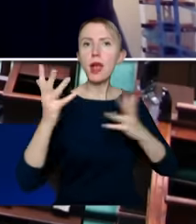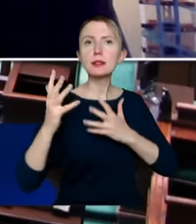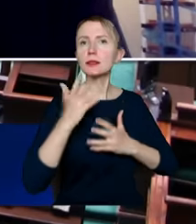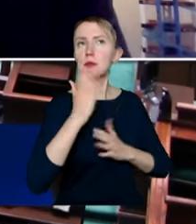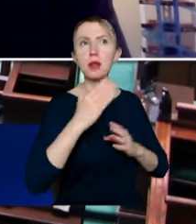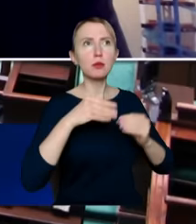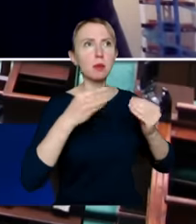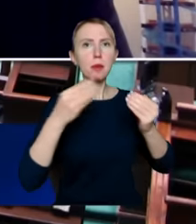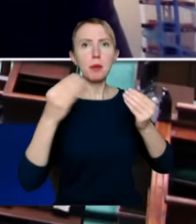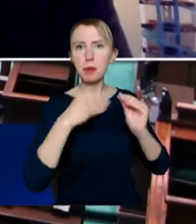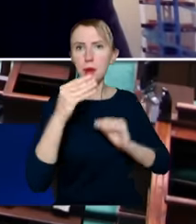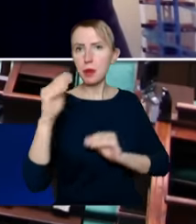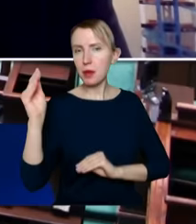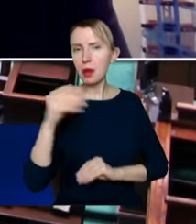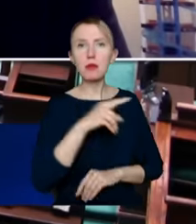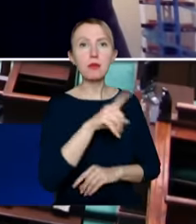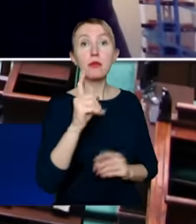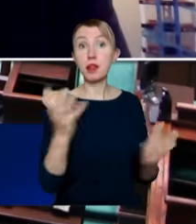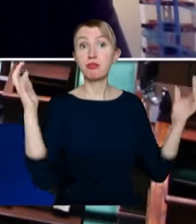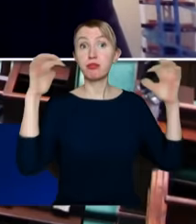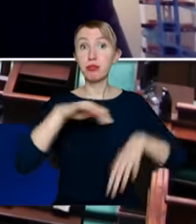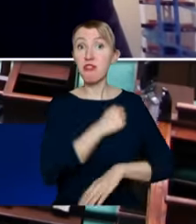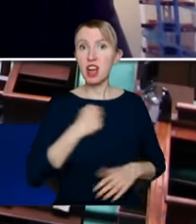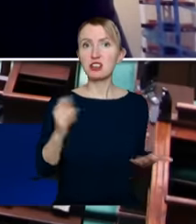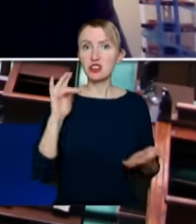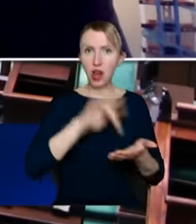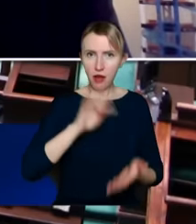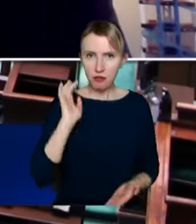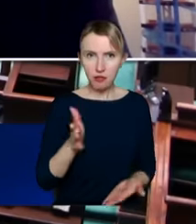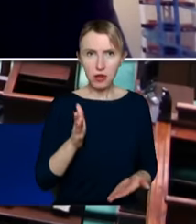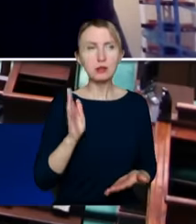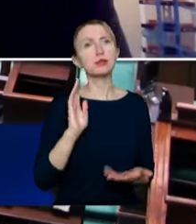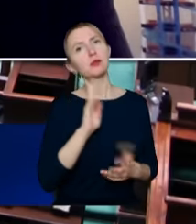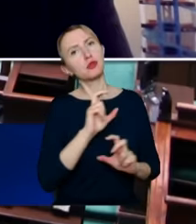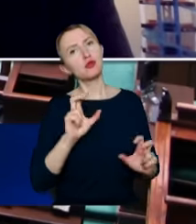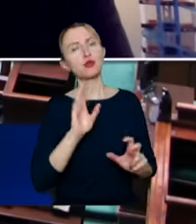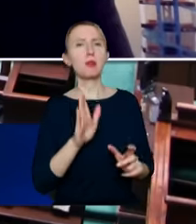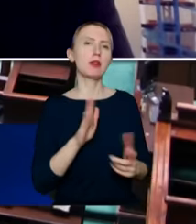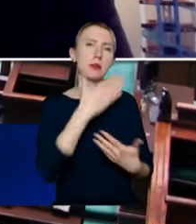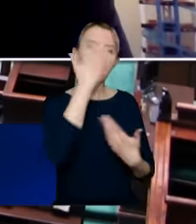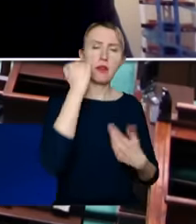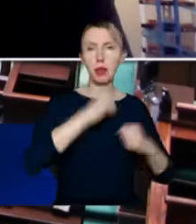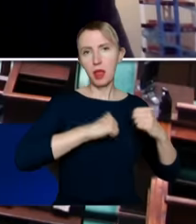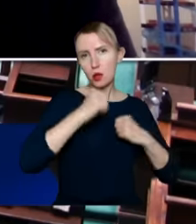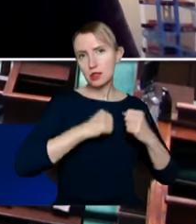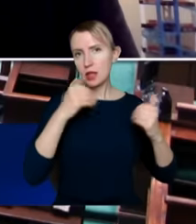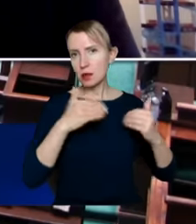rozrastać? Czy przyjedziecie do Warszawy? Czy w końcu będą się toczyły jakieś, nie wiem, negocjacje może?